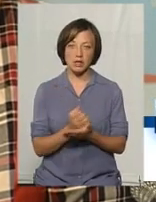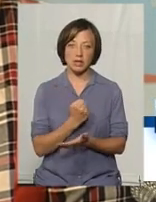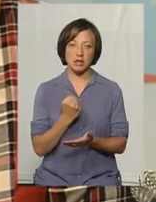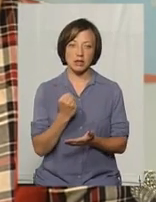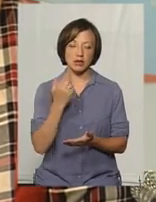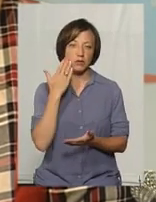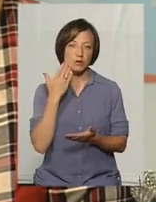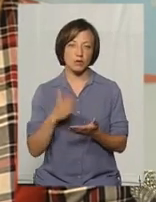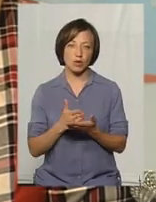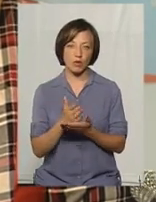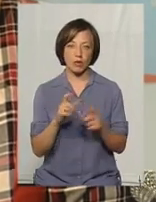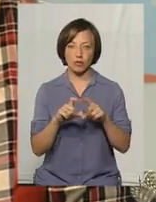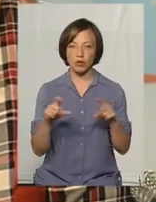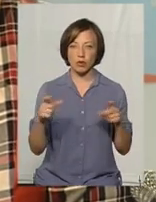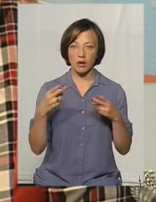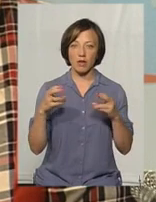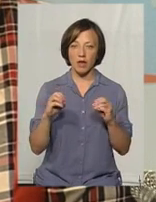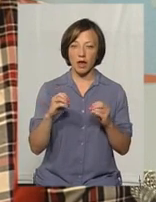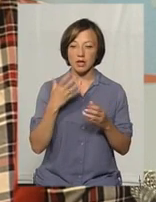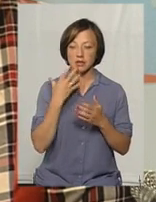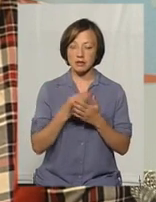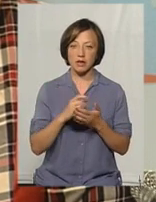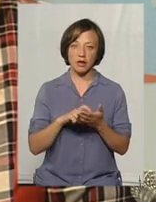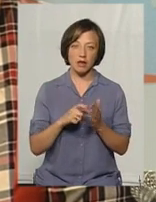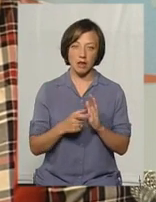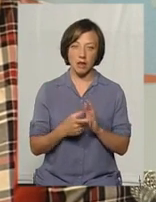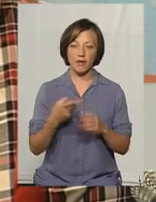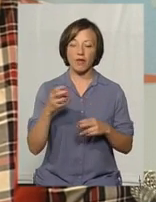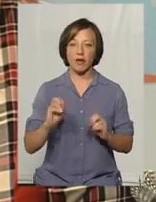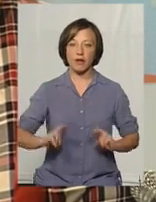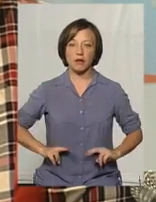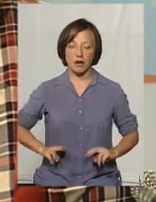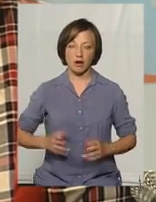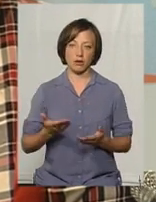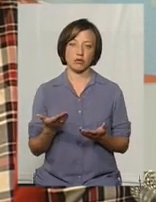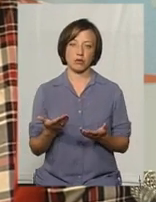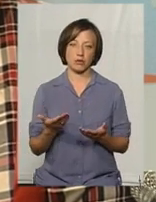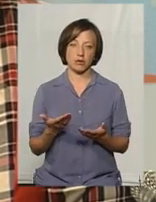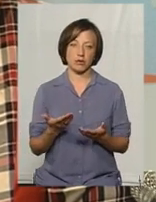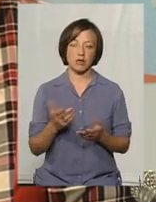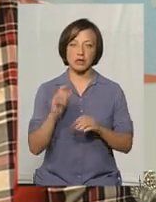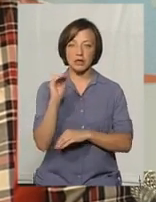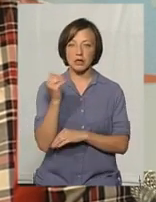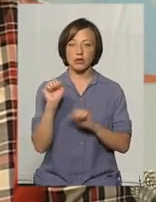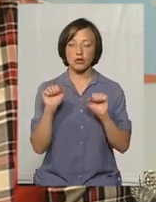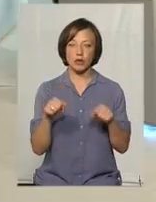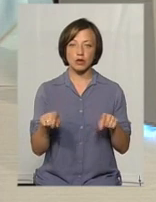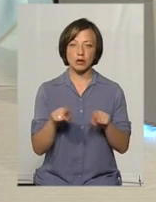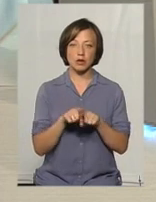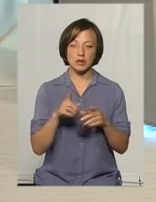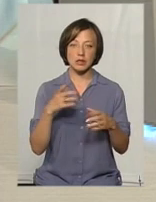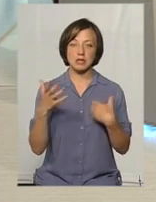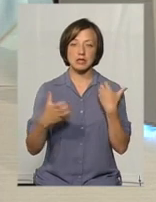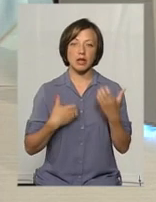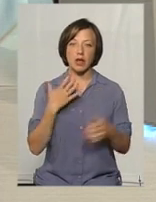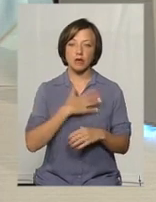зорієнтуватися у школі, де свій клас, де кабінет директора. Дитина може перебувати в такому стресовому